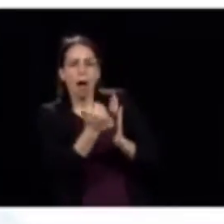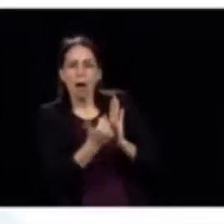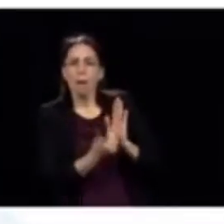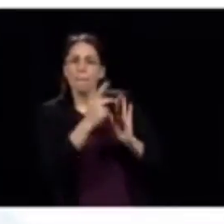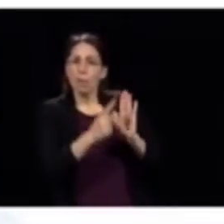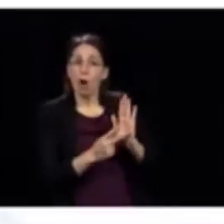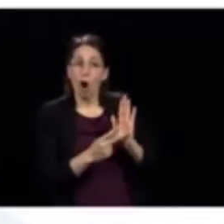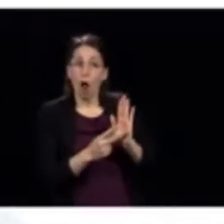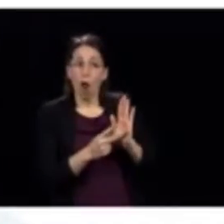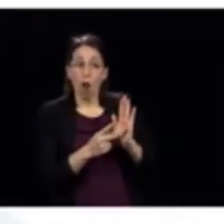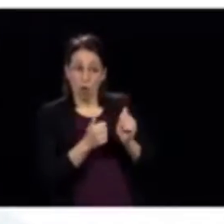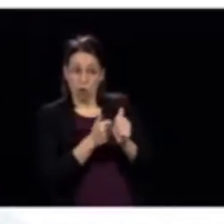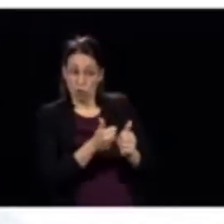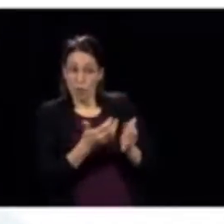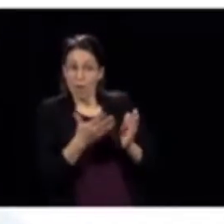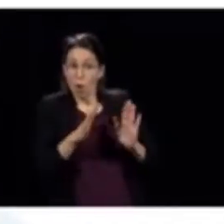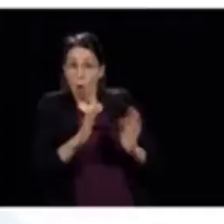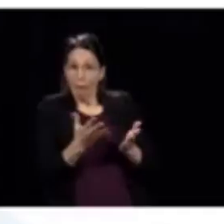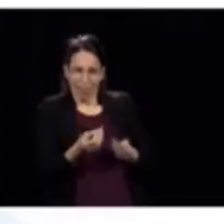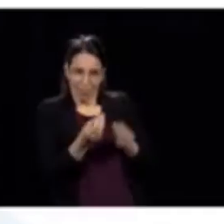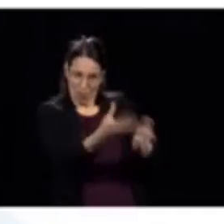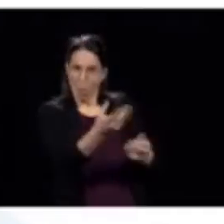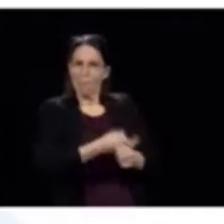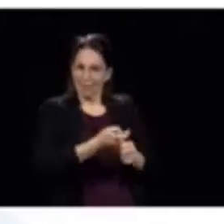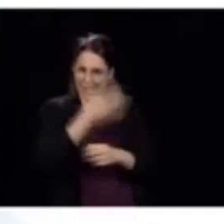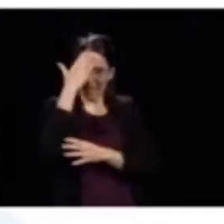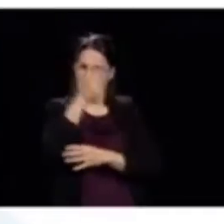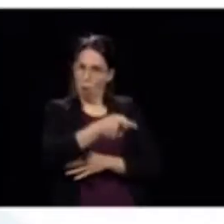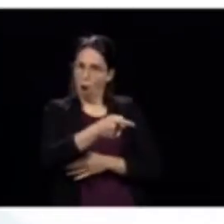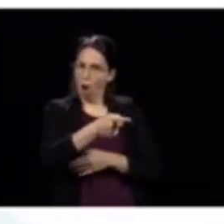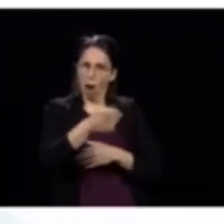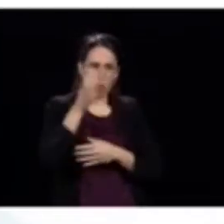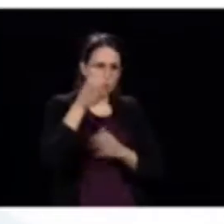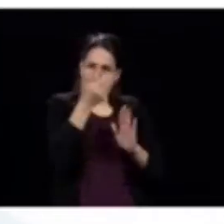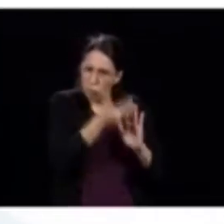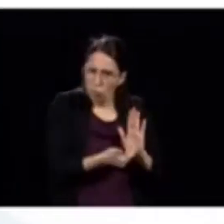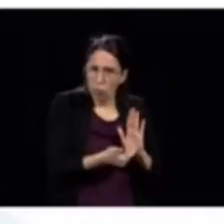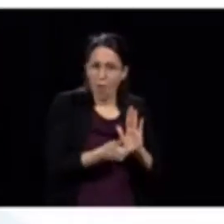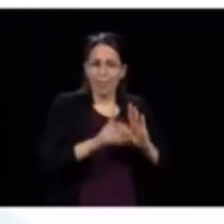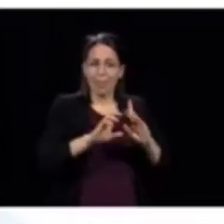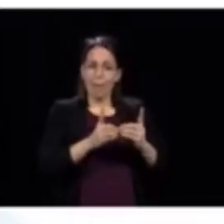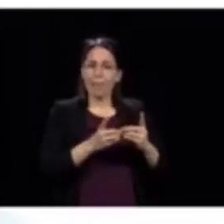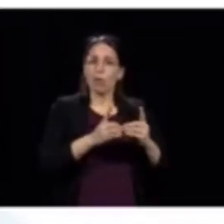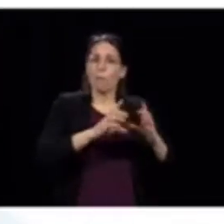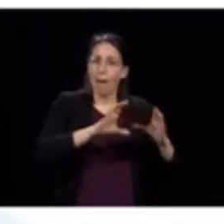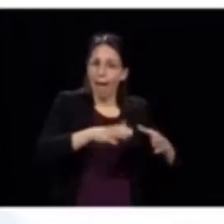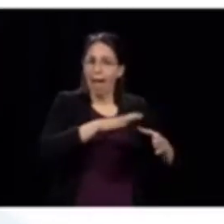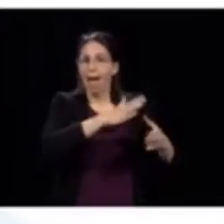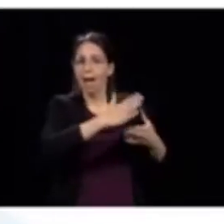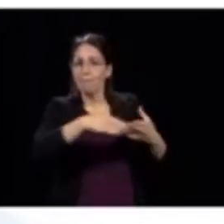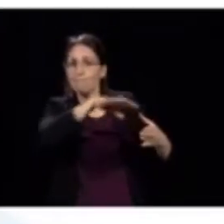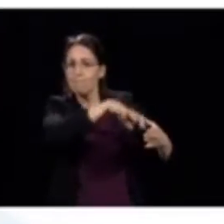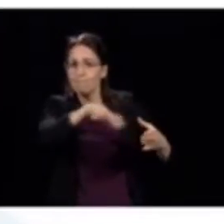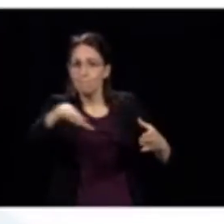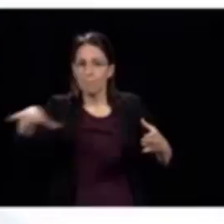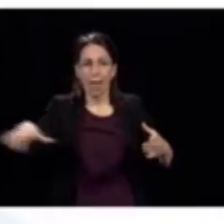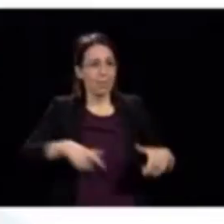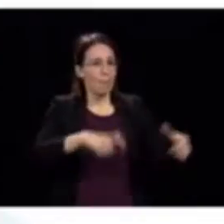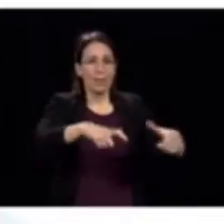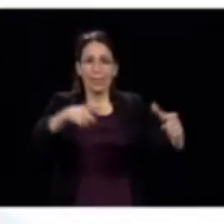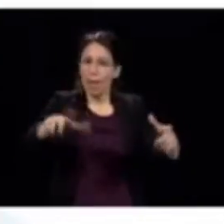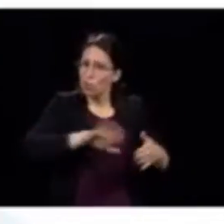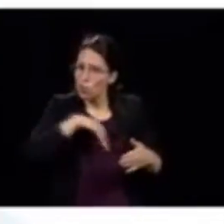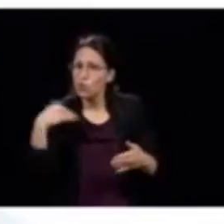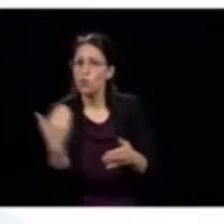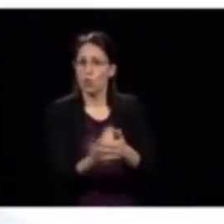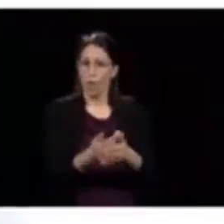sont donnés aux médecins. Alors, il faut suivre ces protocoles avec ces départements dans chaque établissement. Et c